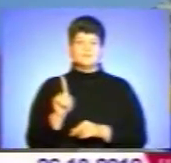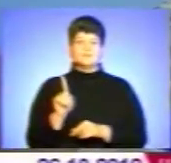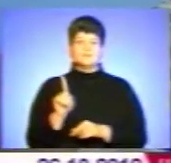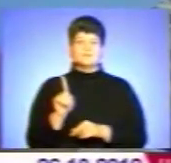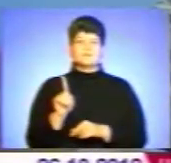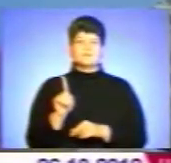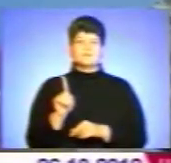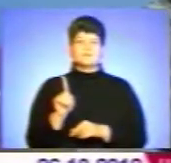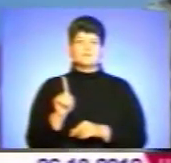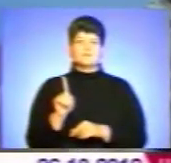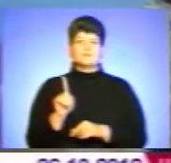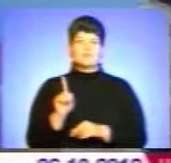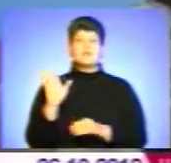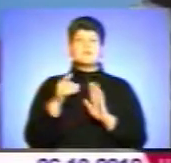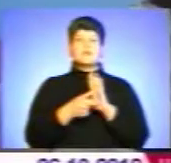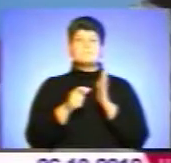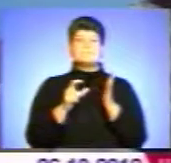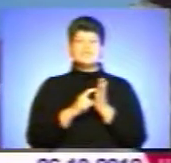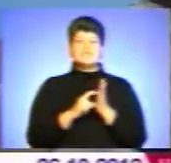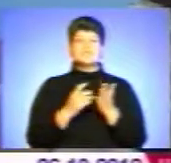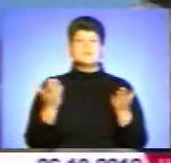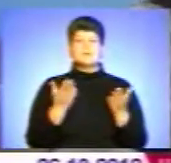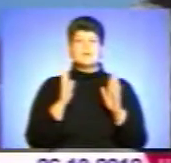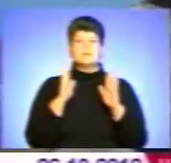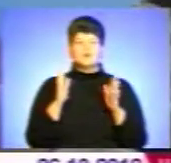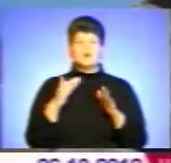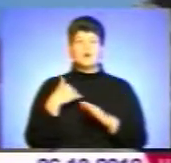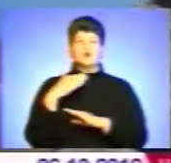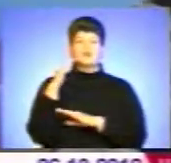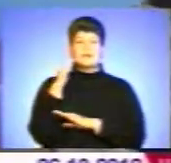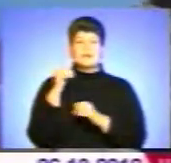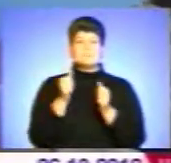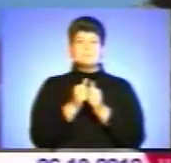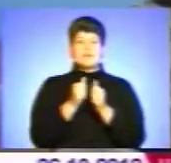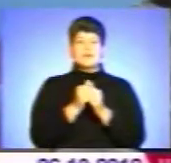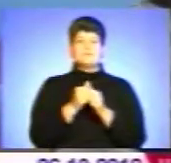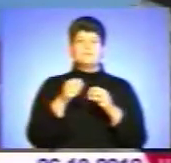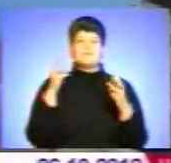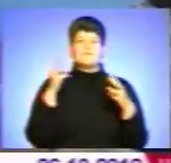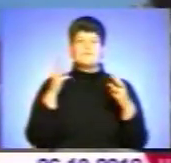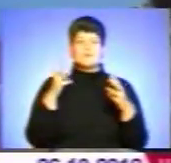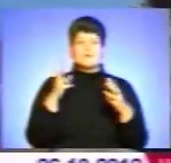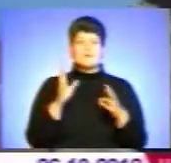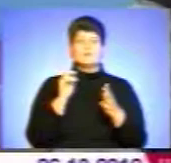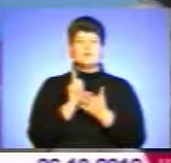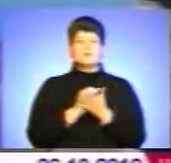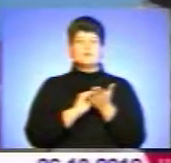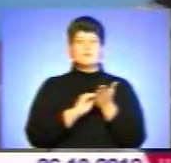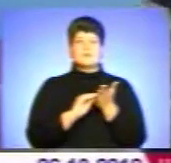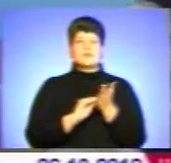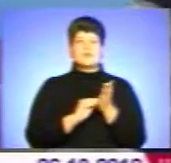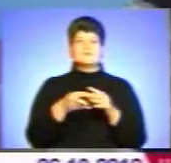приміщенні, де має відбуватись голосування, біля відеокамер, великими буквами має бути написано –